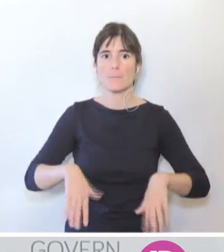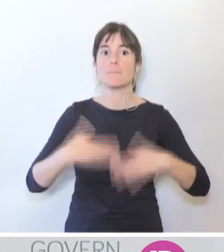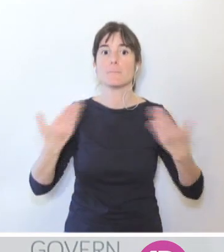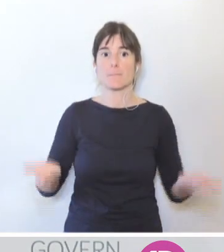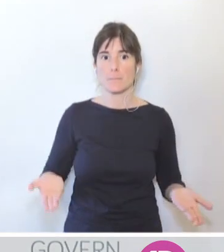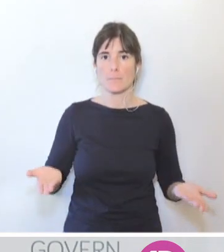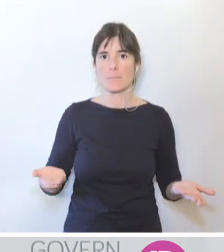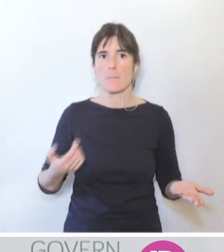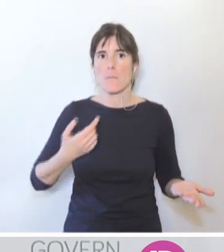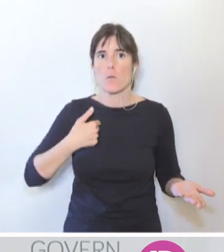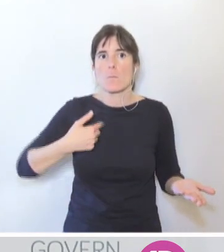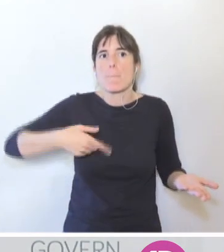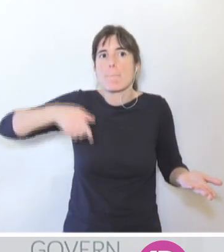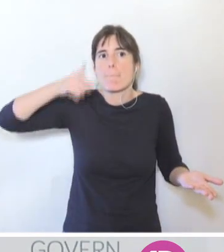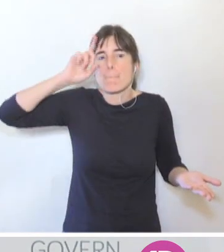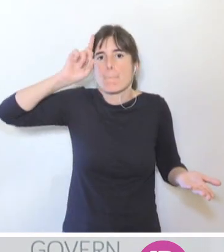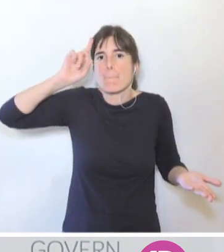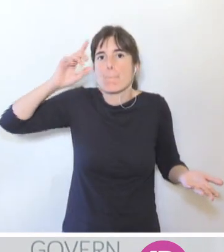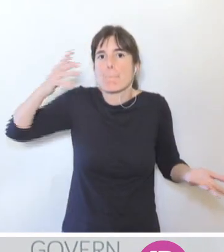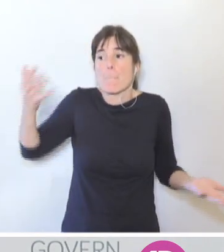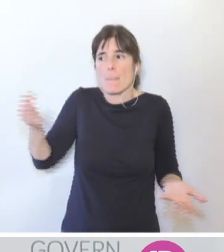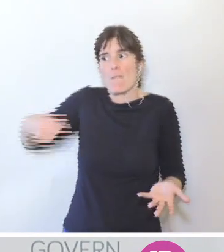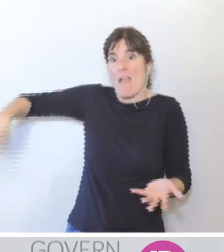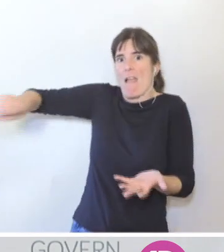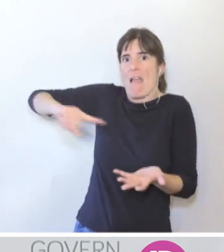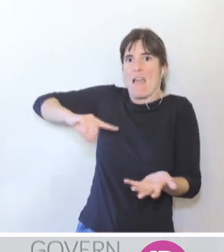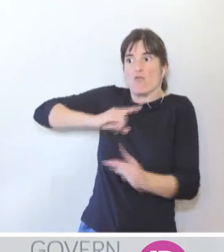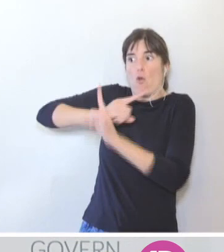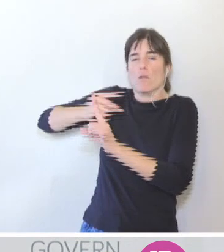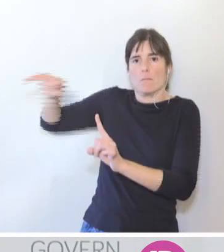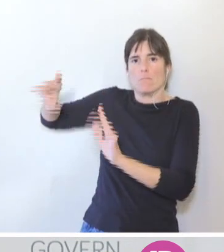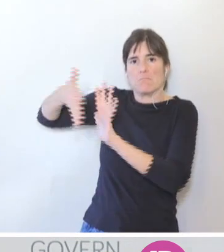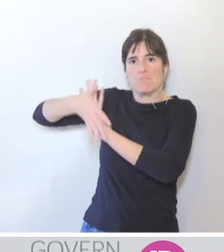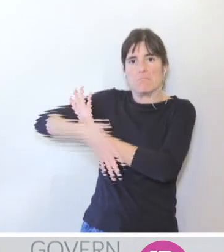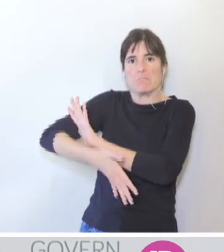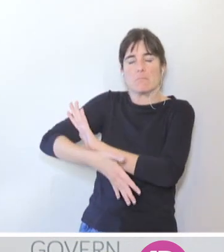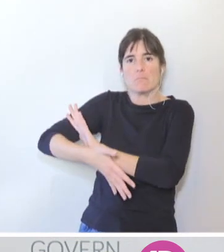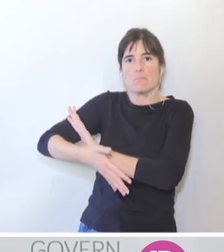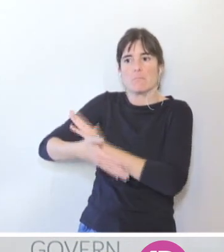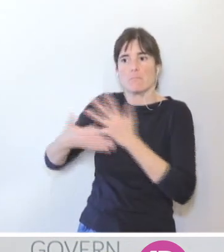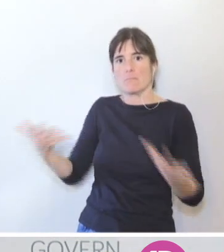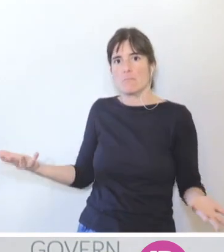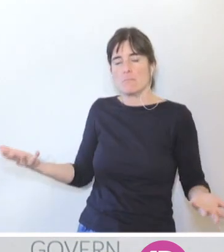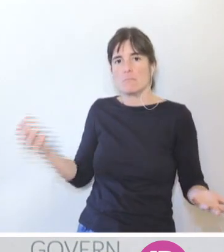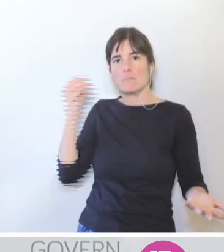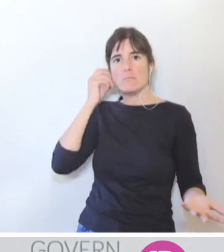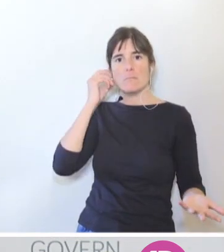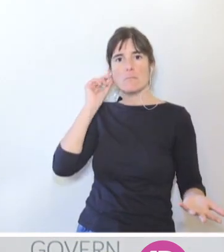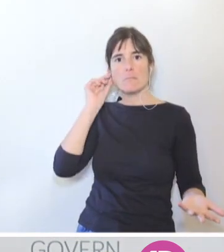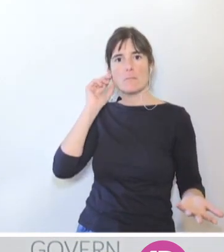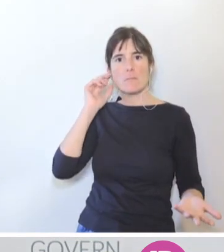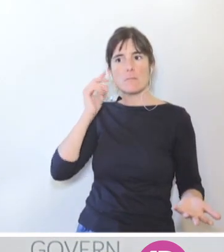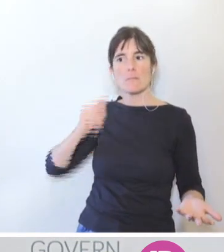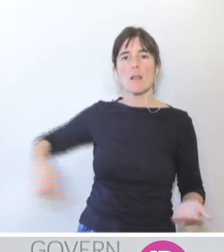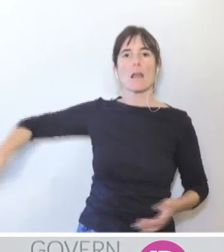quines són, hauran d'explicar-ho ells, no? Quines són aquestes variables que els